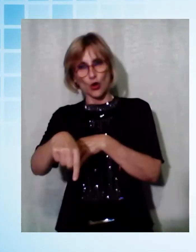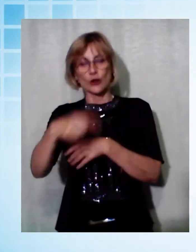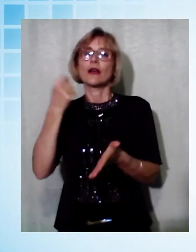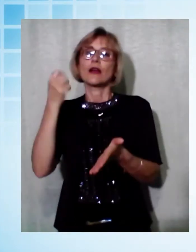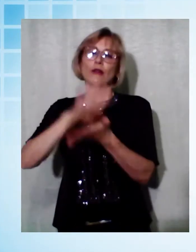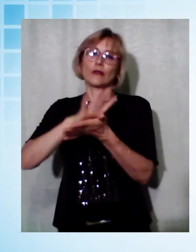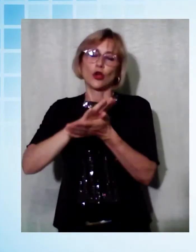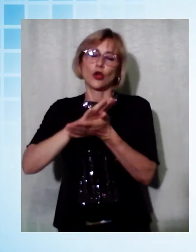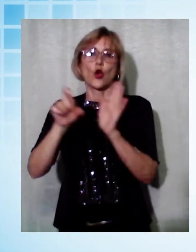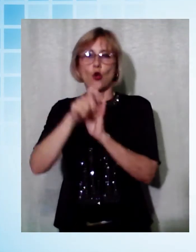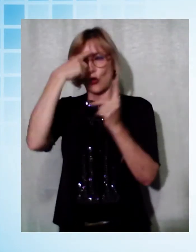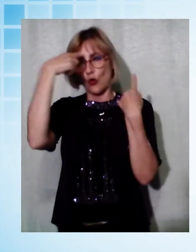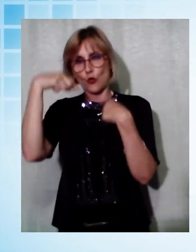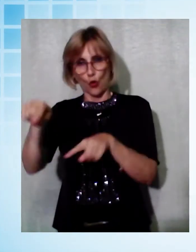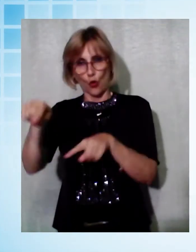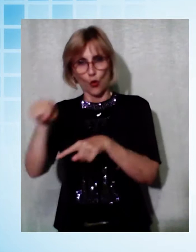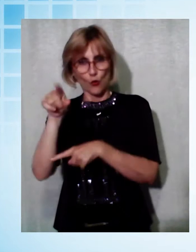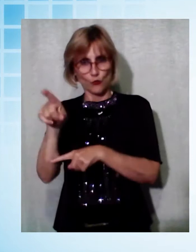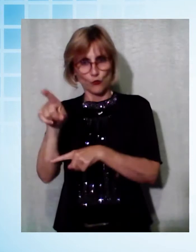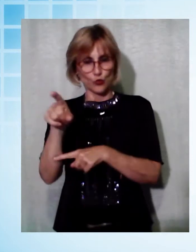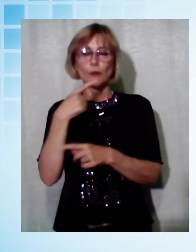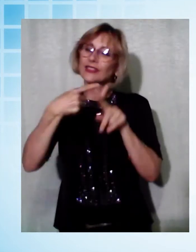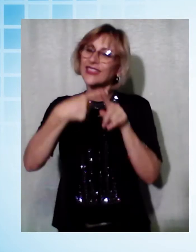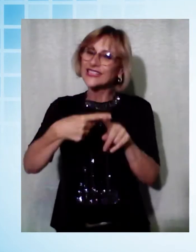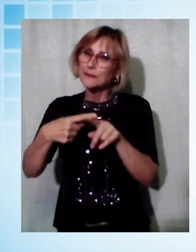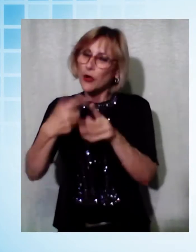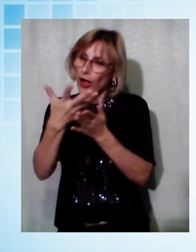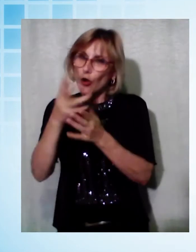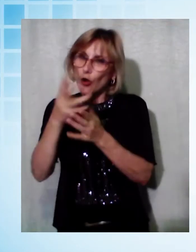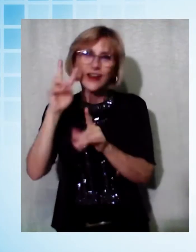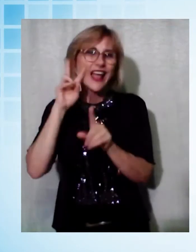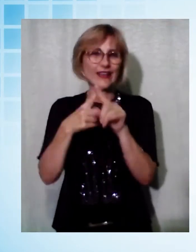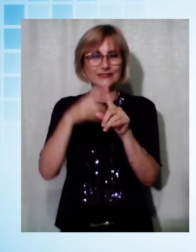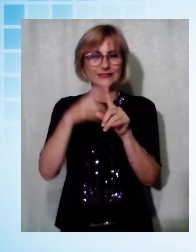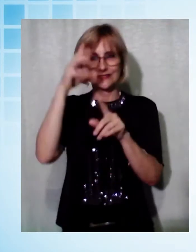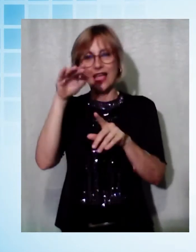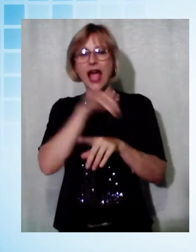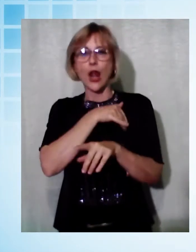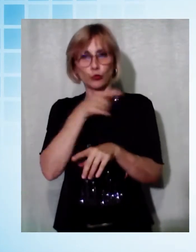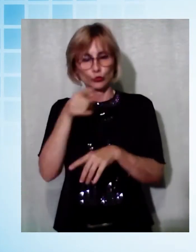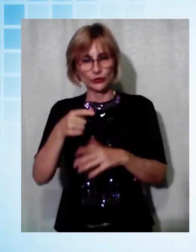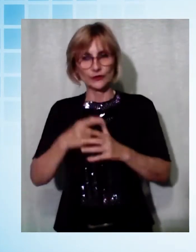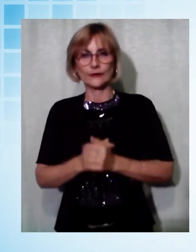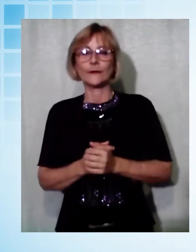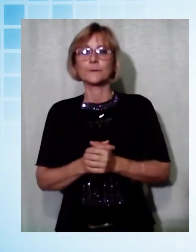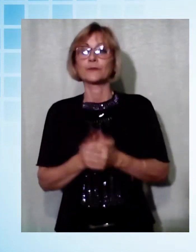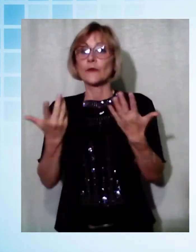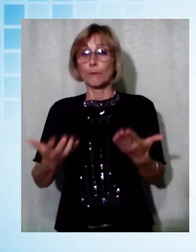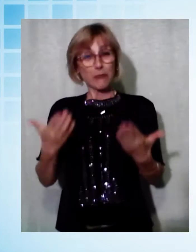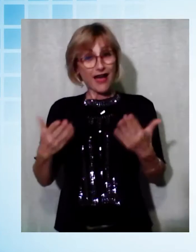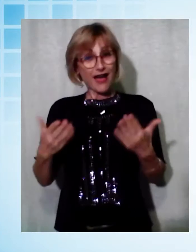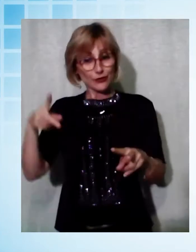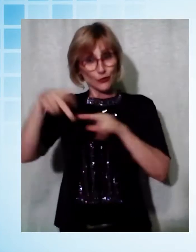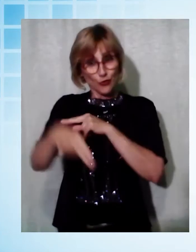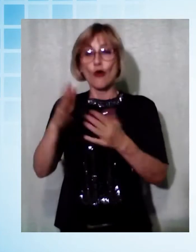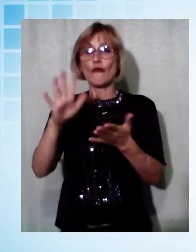testimonianze di ex alunni, colleghi ed amici. Intanto l'inaugurazione di un parco è sempre una festa importante perché è un luogo per la